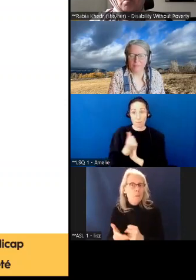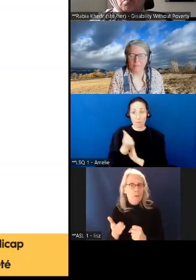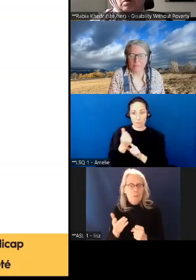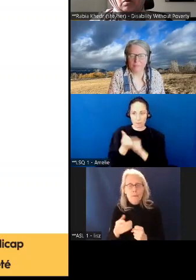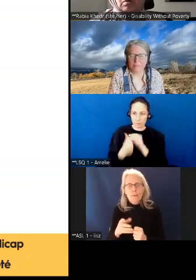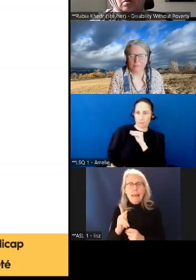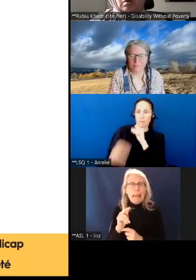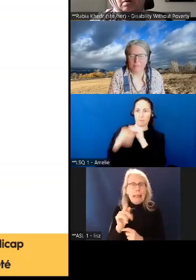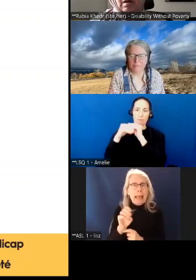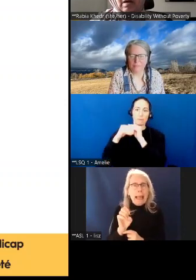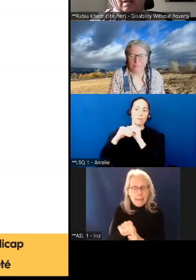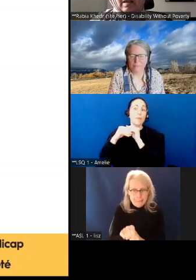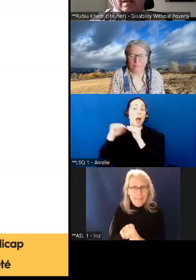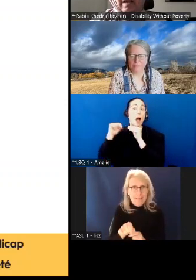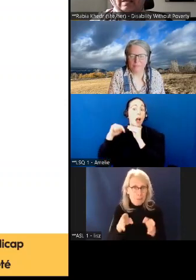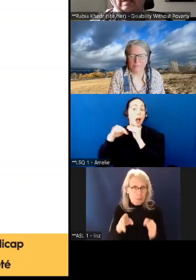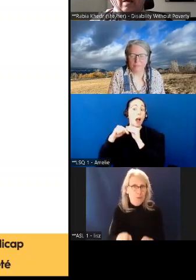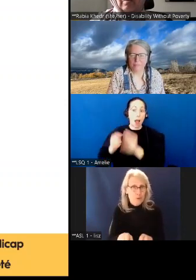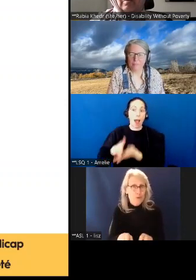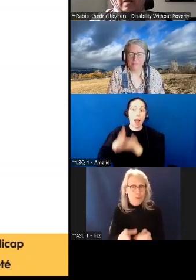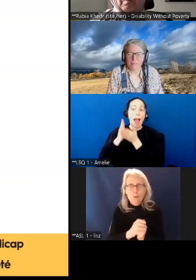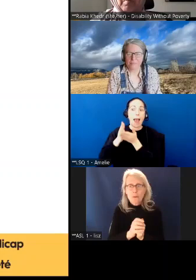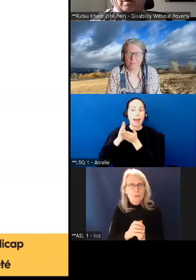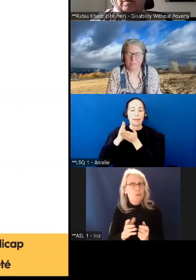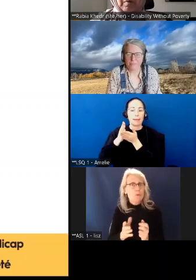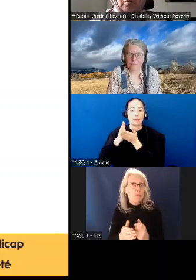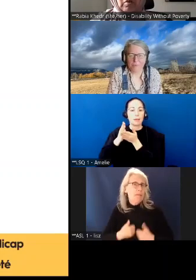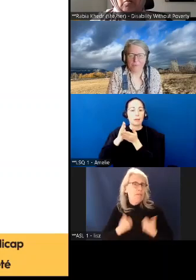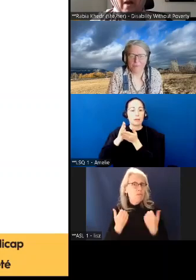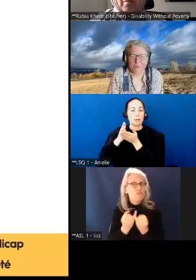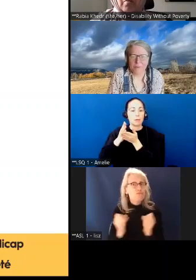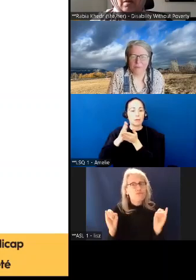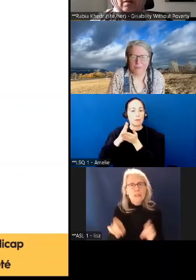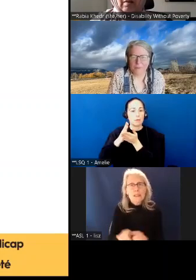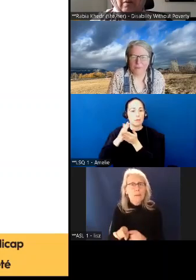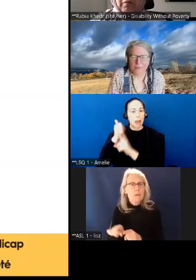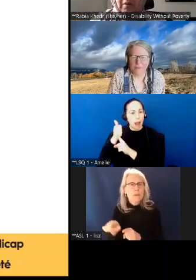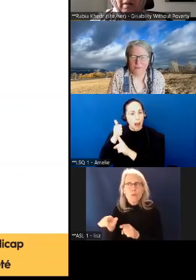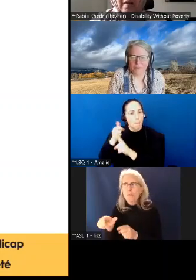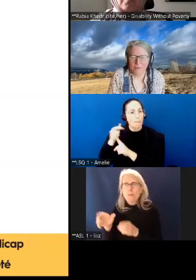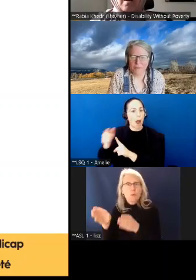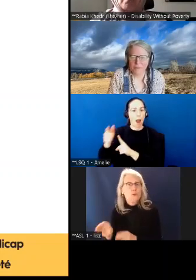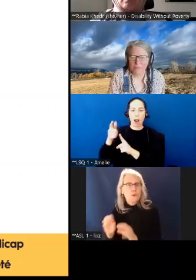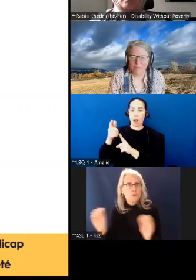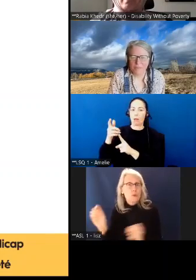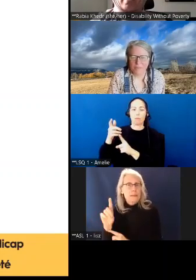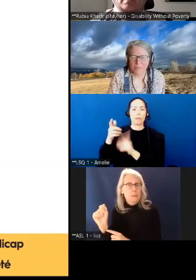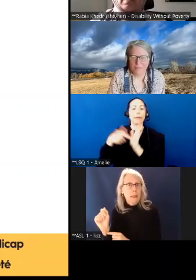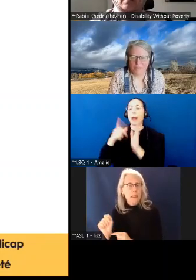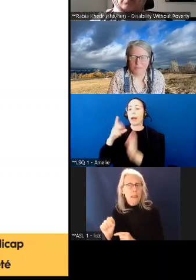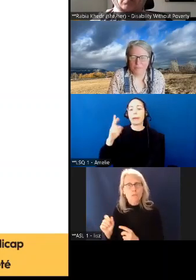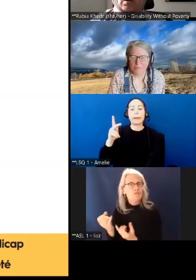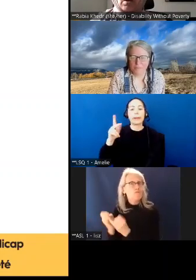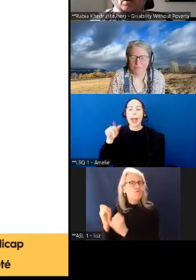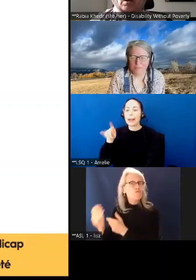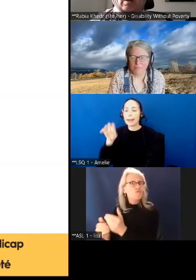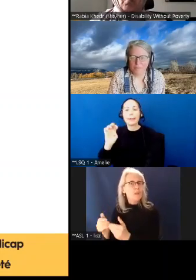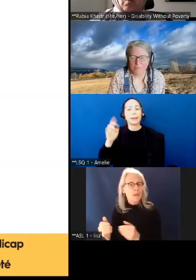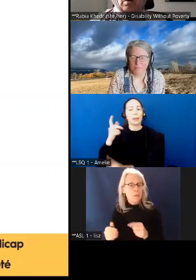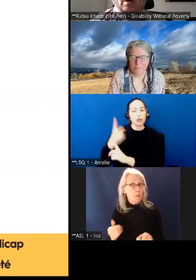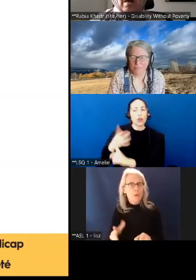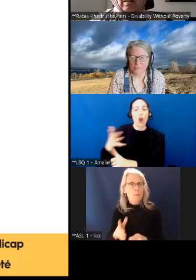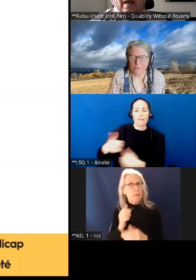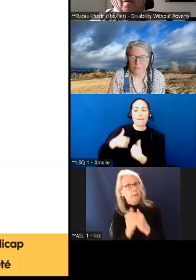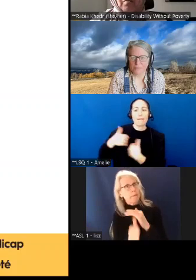additionnelle qui permettrait à Kate de vivre elle-même comme toute personne plutôt que de